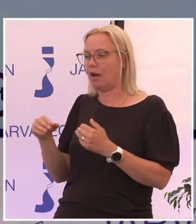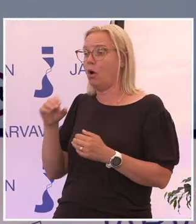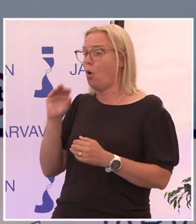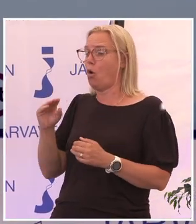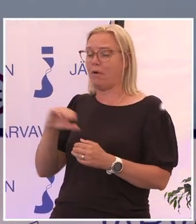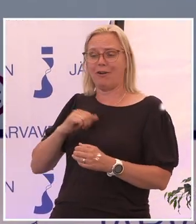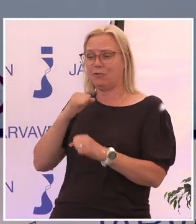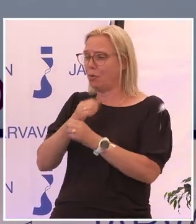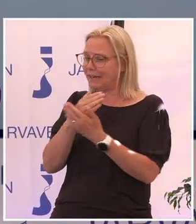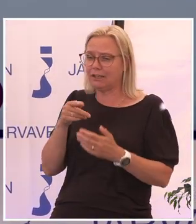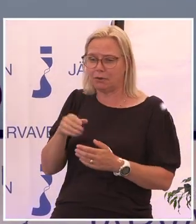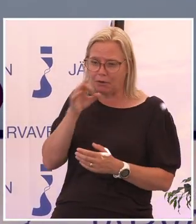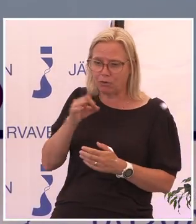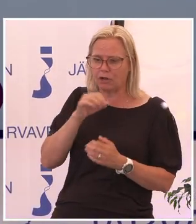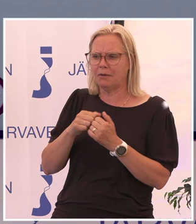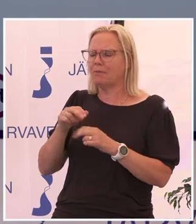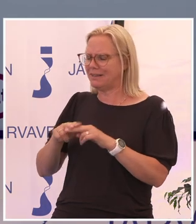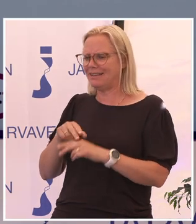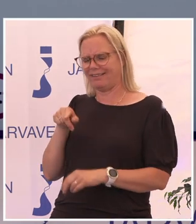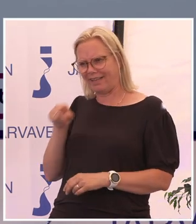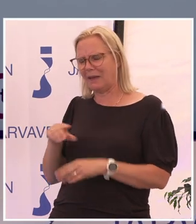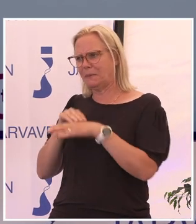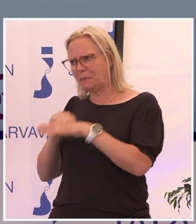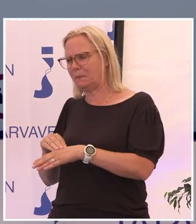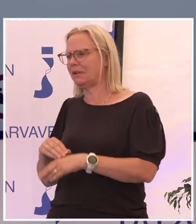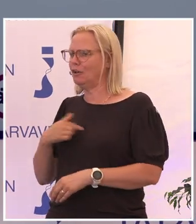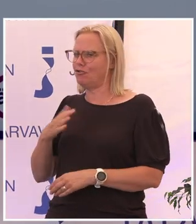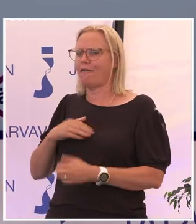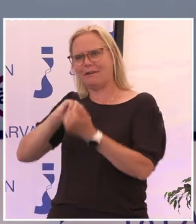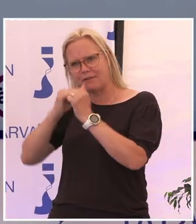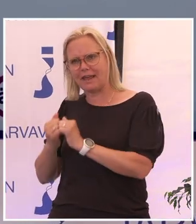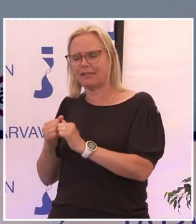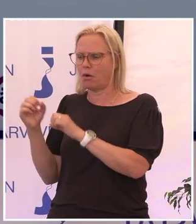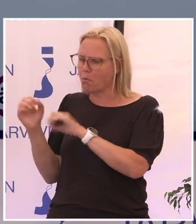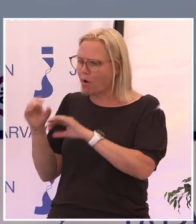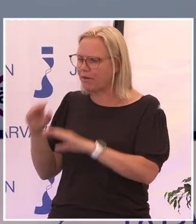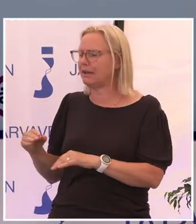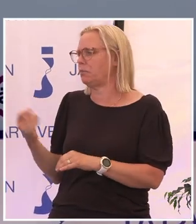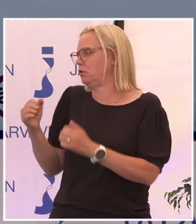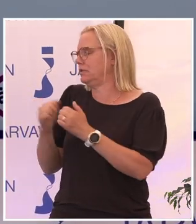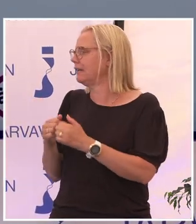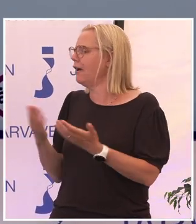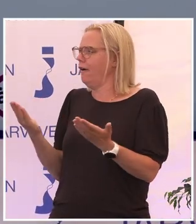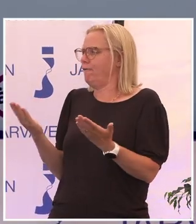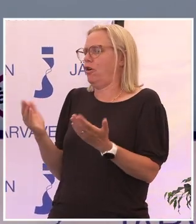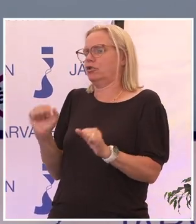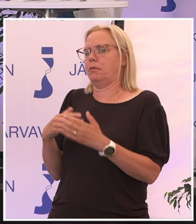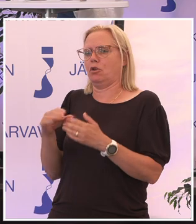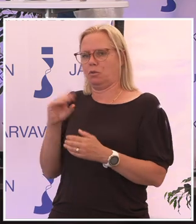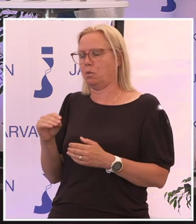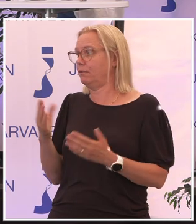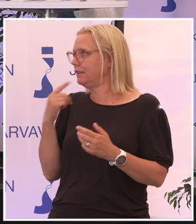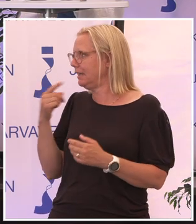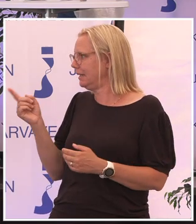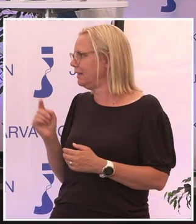med de här frågorna men man känner så här, det här är banne mig helt sjukt. Jag vill förändra, jag vill göra någonting åt det här. Vad ska man då göra? Vad